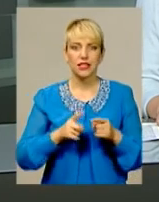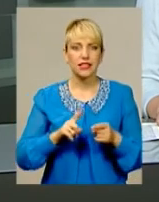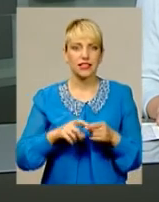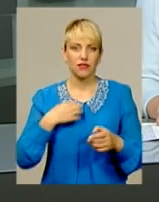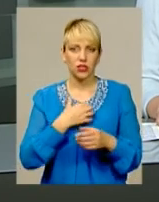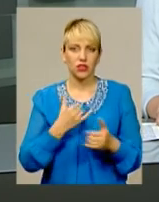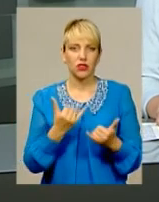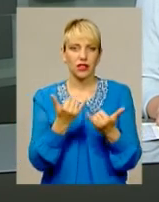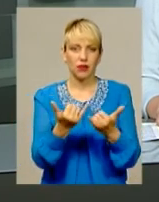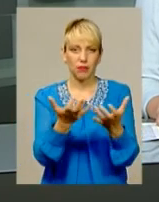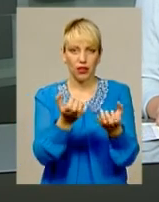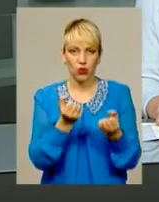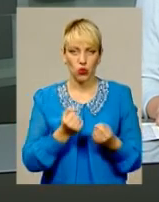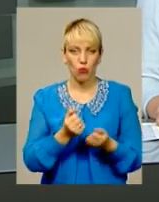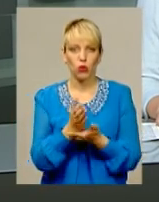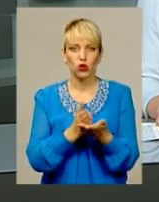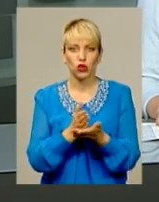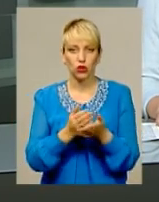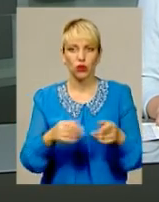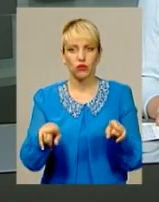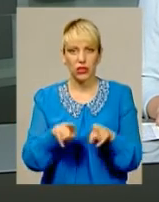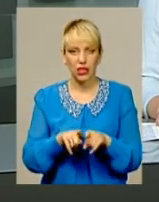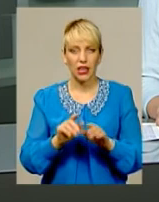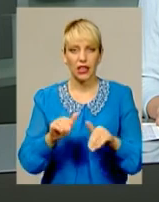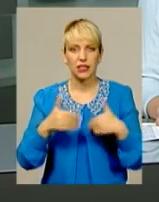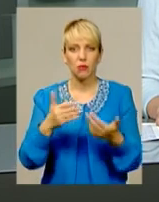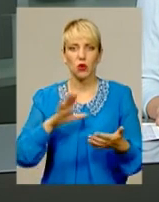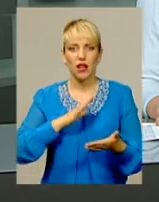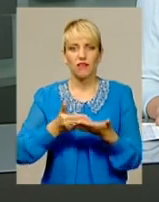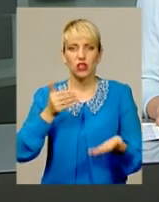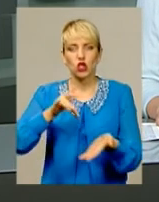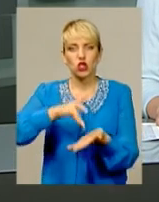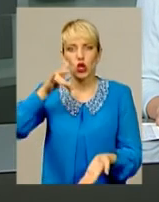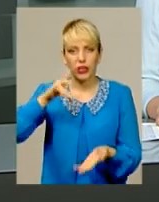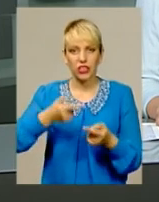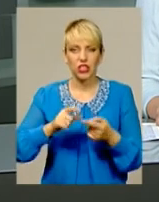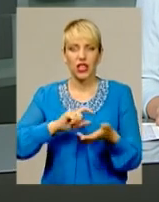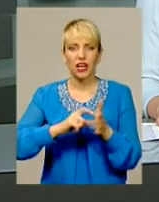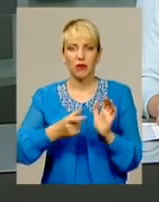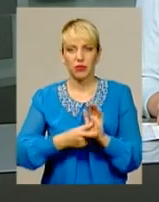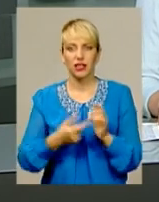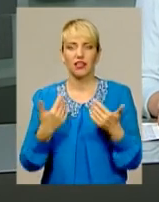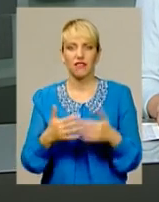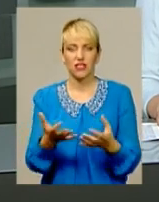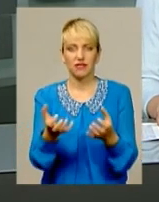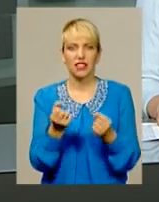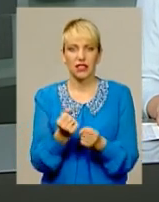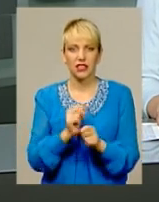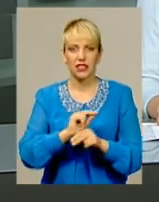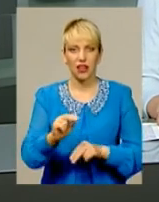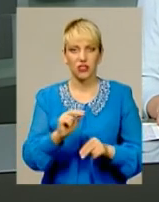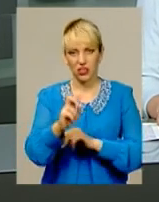роботу чиновників. Така ініціатива надійшла із столичних владних кабінетів. В обласному центрі вже взялися навчати